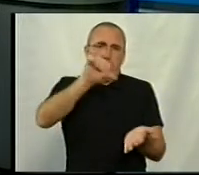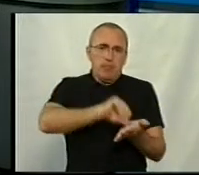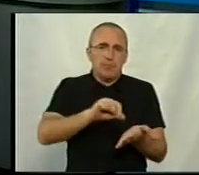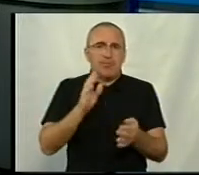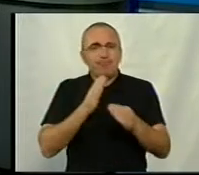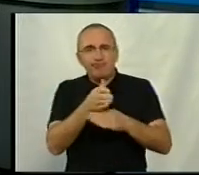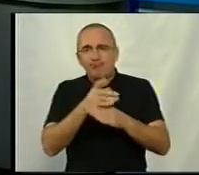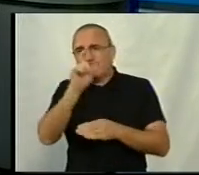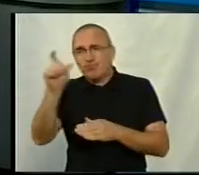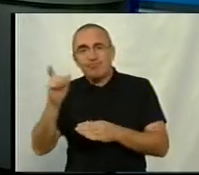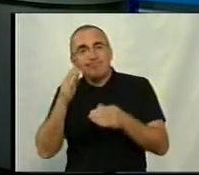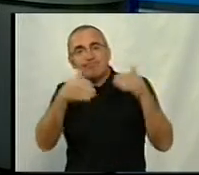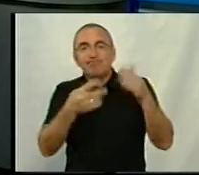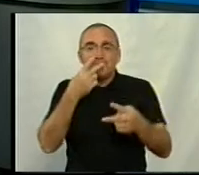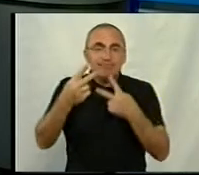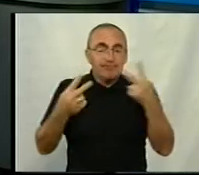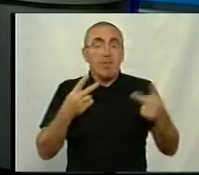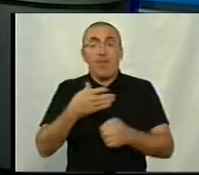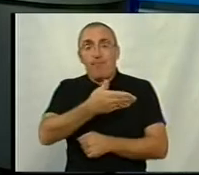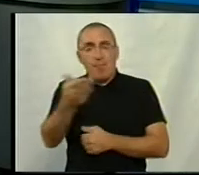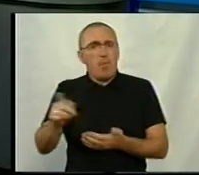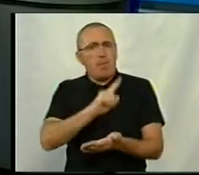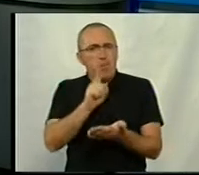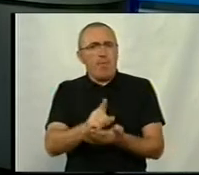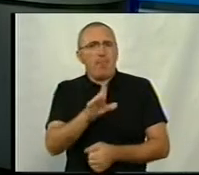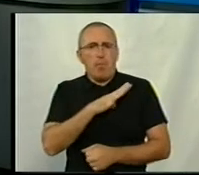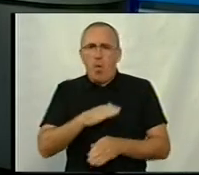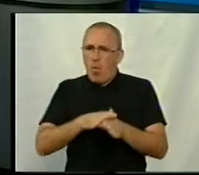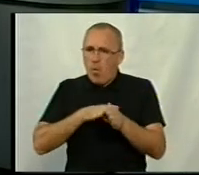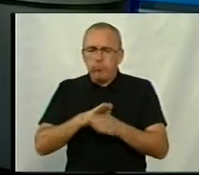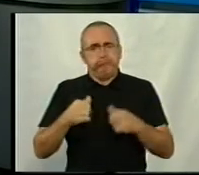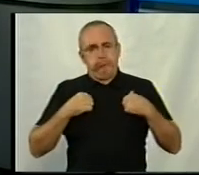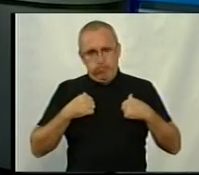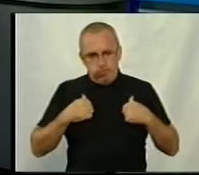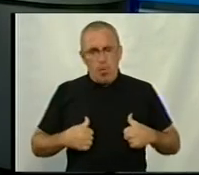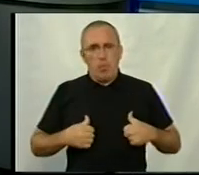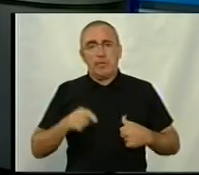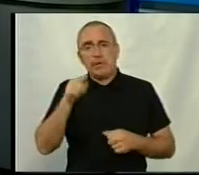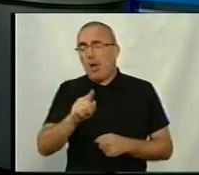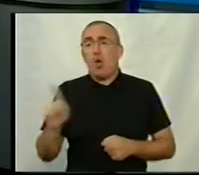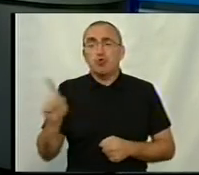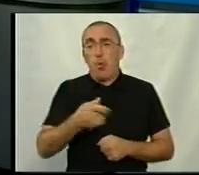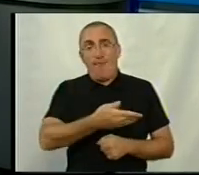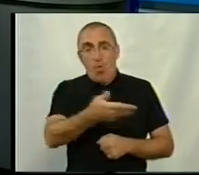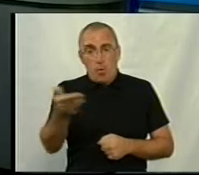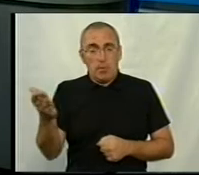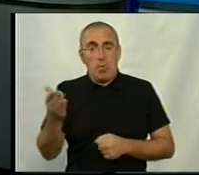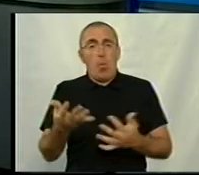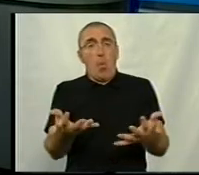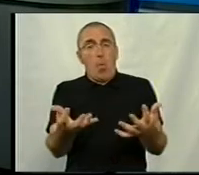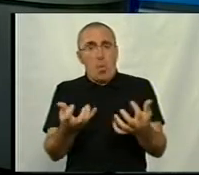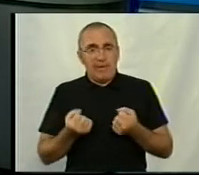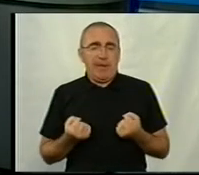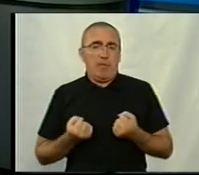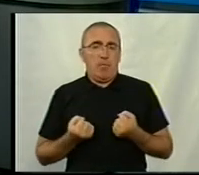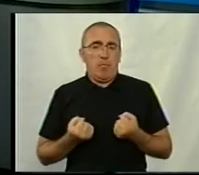відвідувачів, які приїдуть. Тому вони повинні бути абсолютно спокійні за те, що вони отримають